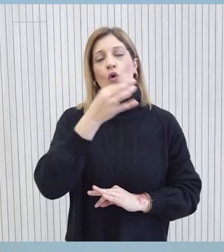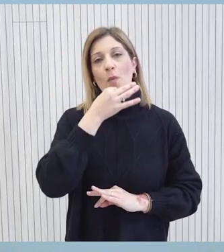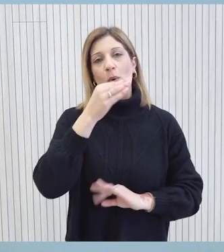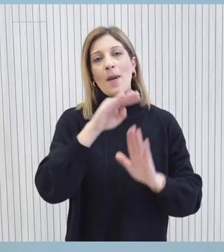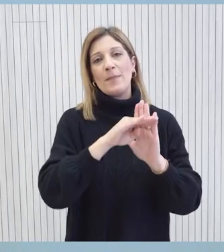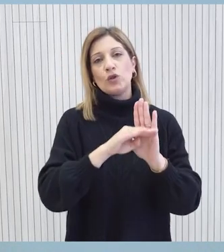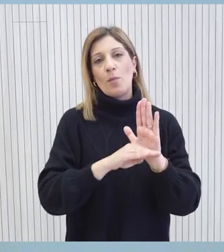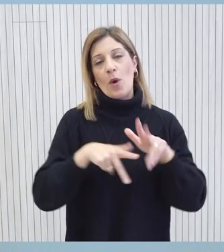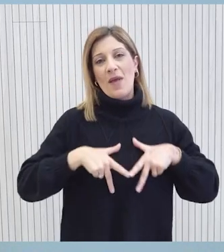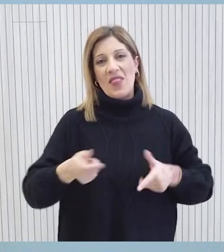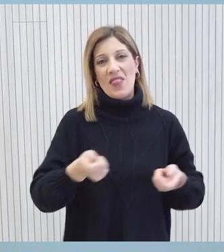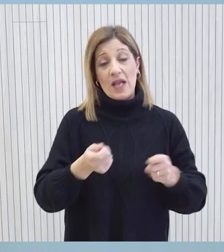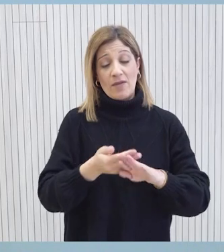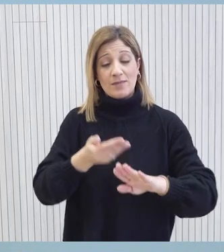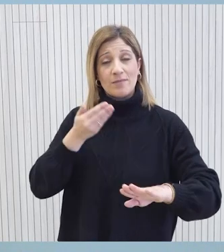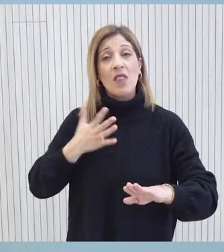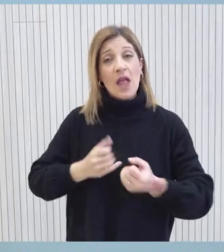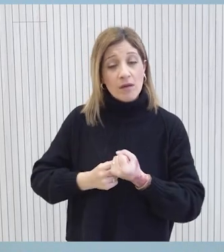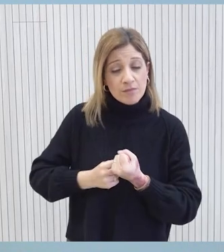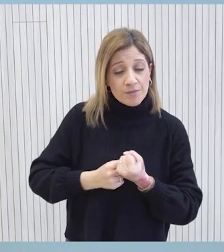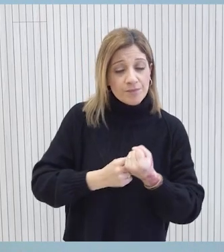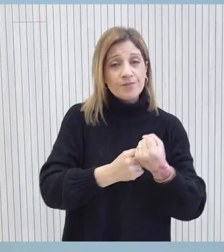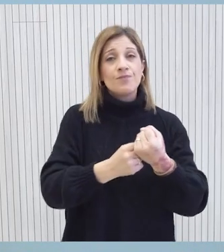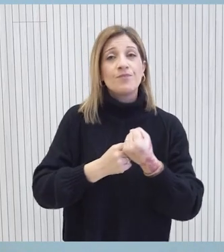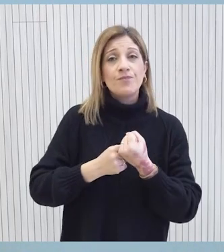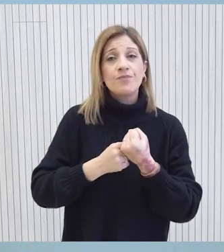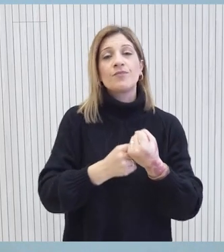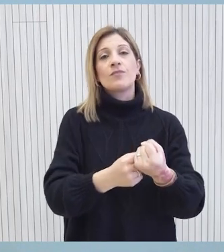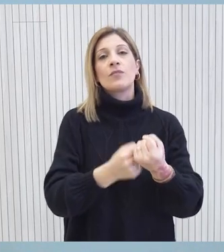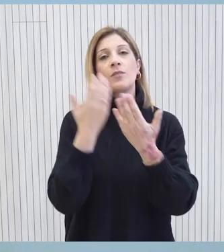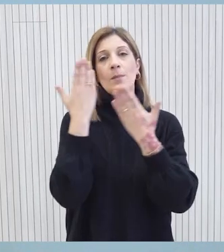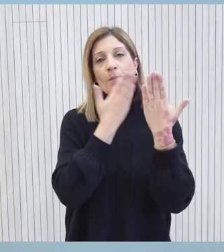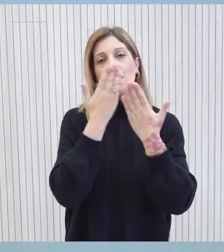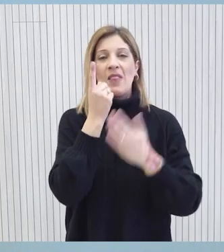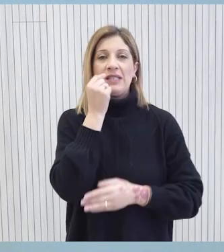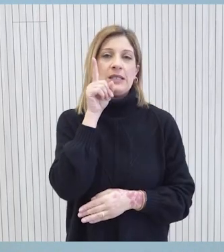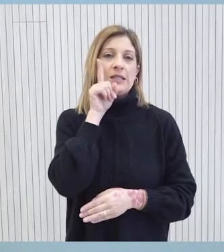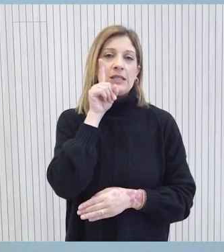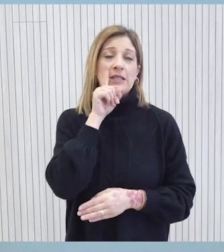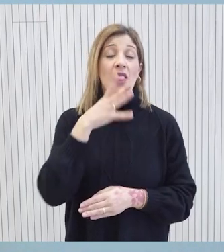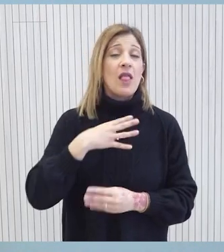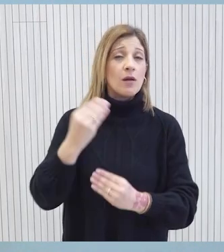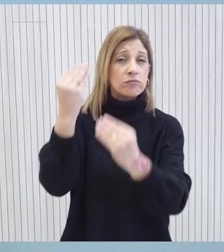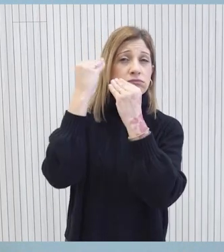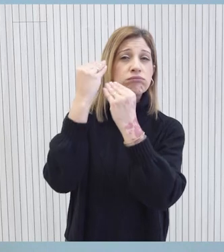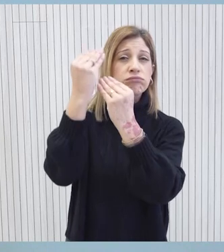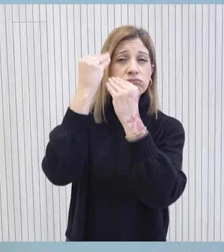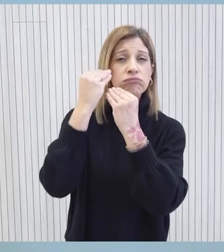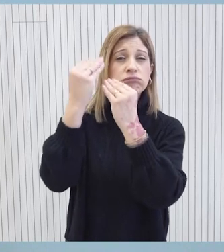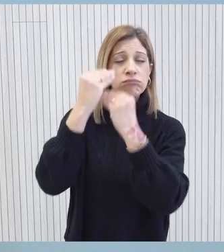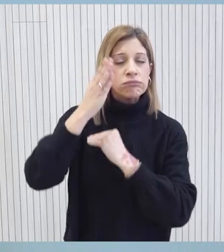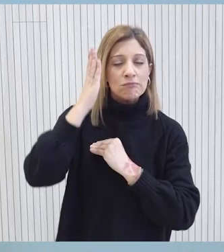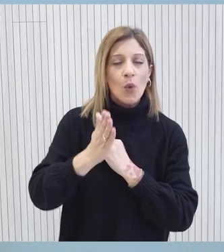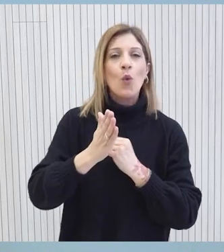στο πρόγραμμα διακυβέρνησης για ενίσχυση της προσπάθειας των μαθητών και μαθητριών μας να καλλιεργήσουν τις ικανότητες και